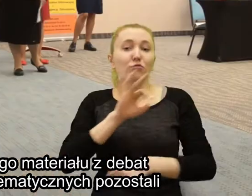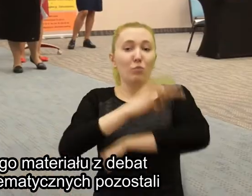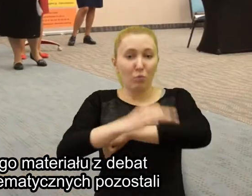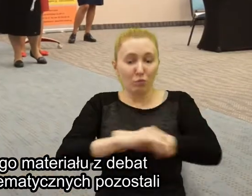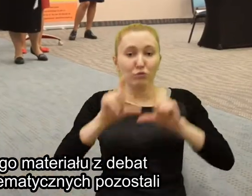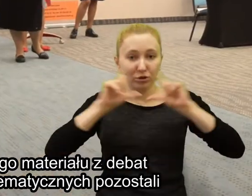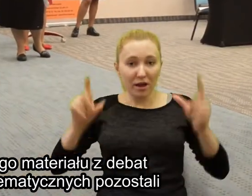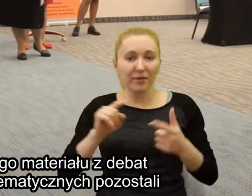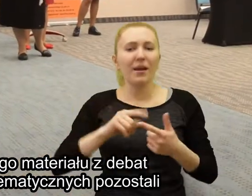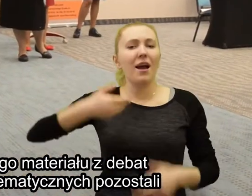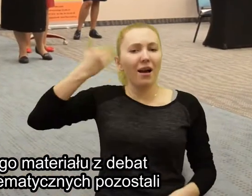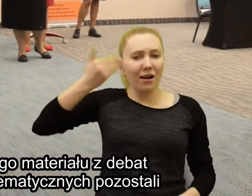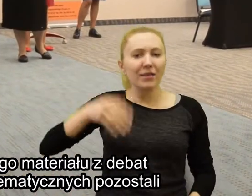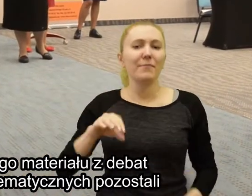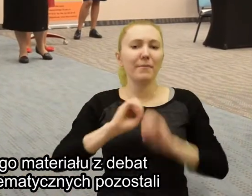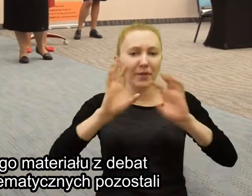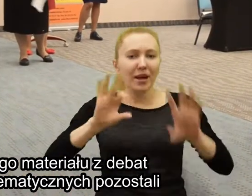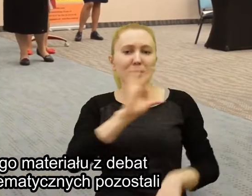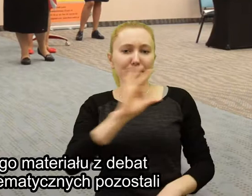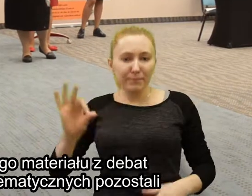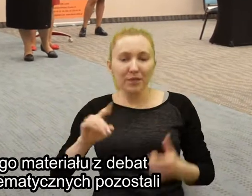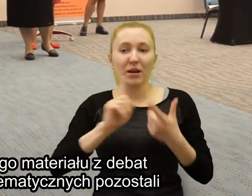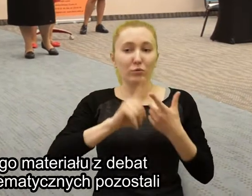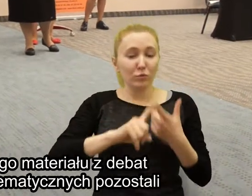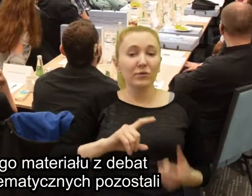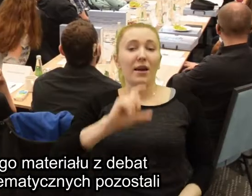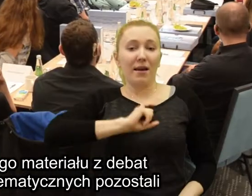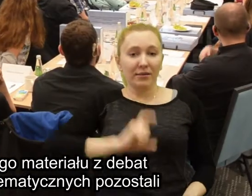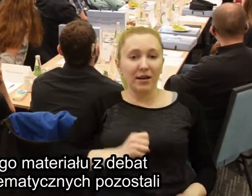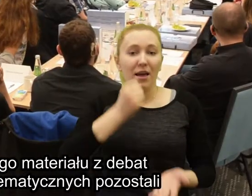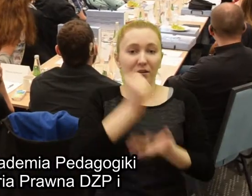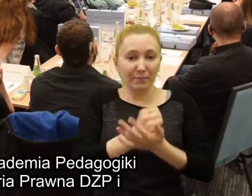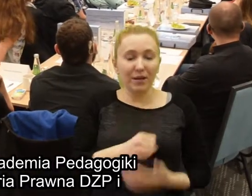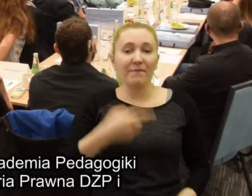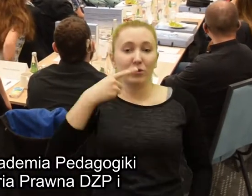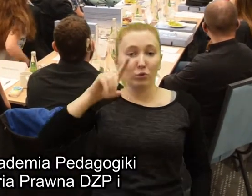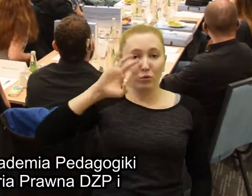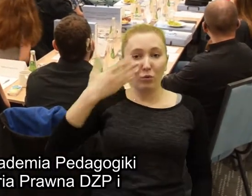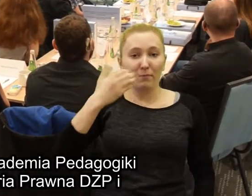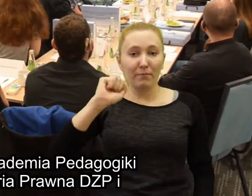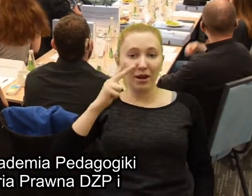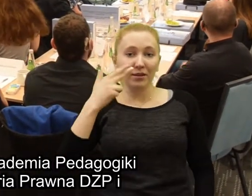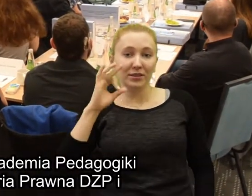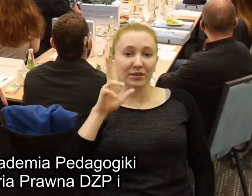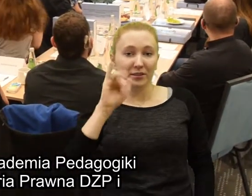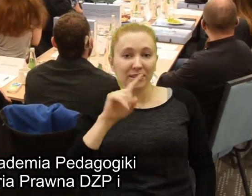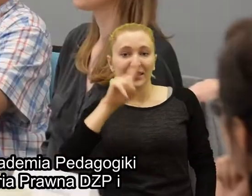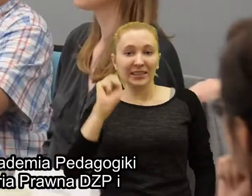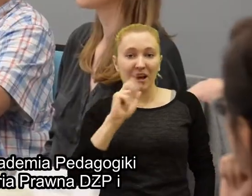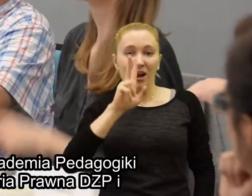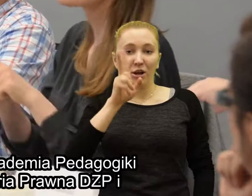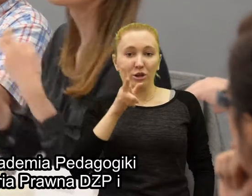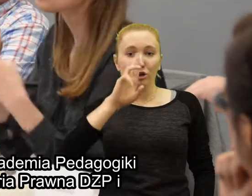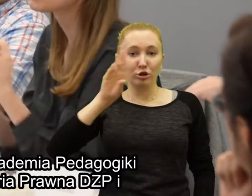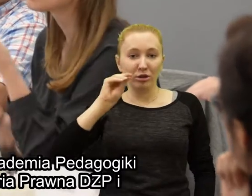uzyskanego materiału z debat środowiskowych i debat tematycznych pozostali partnerzy projektu Akademia Pedagogiki